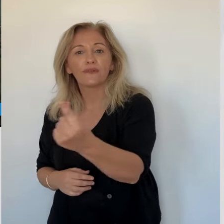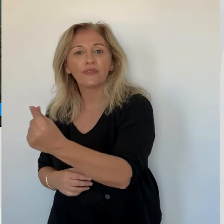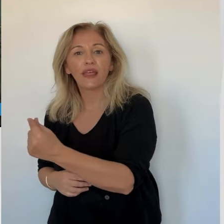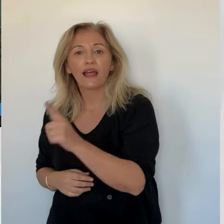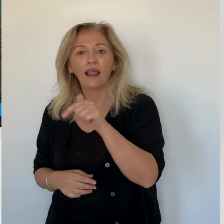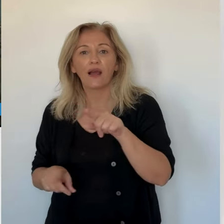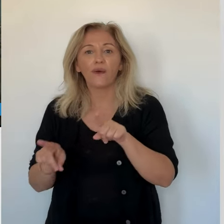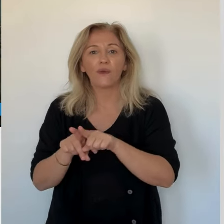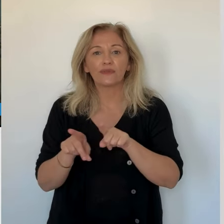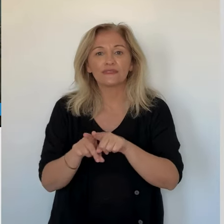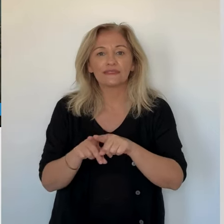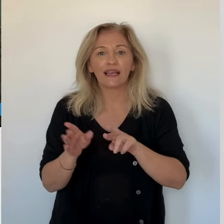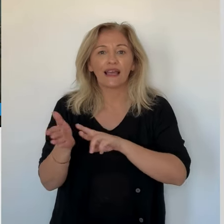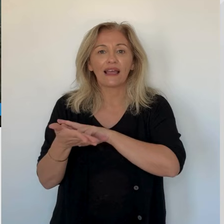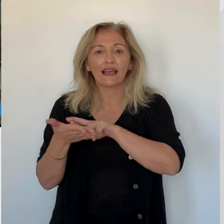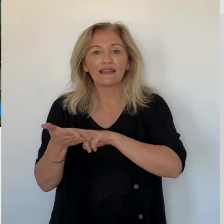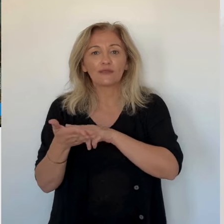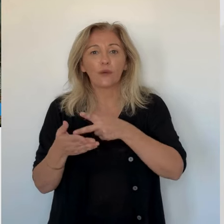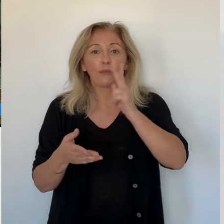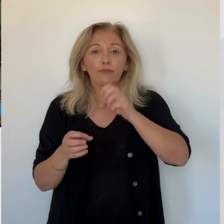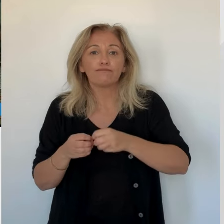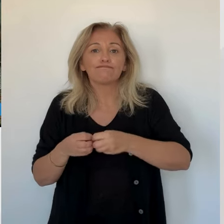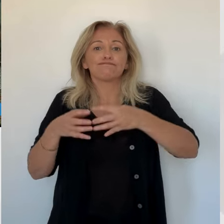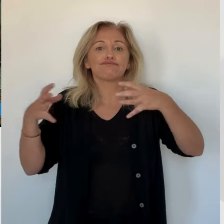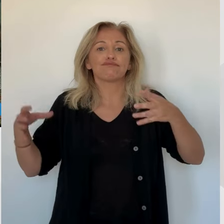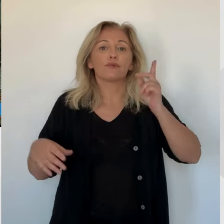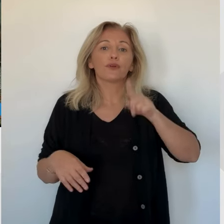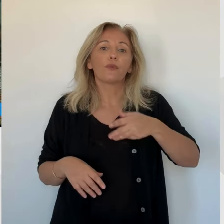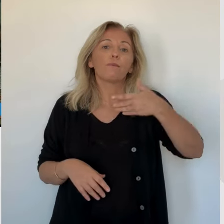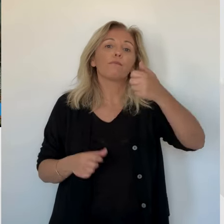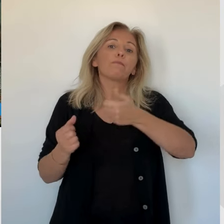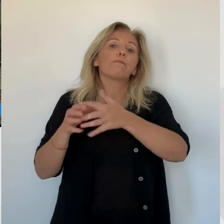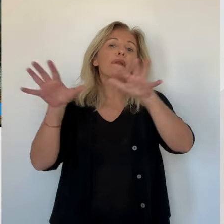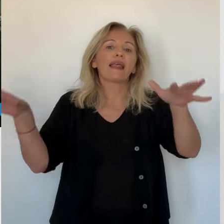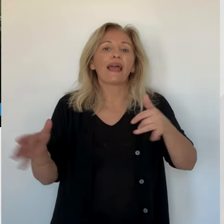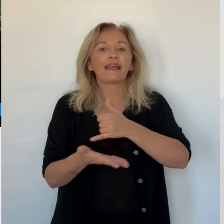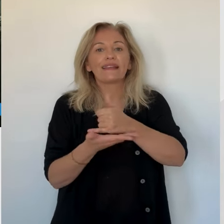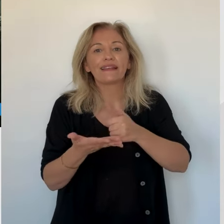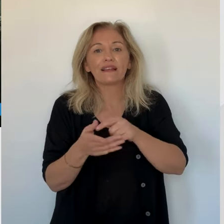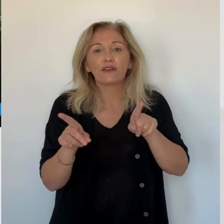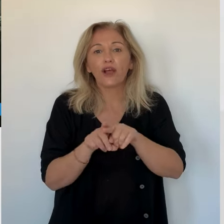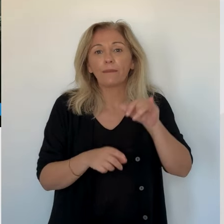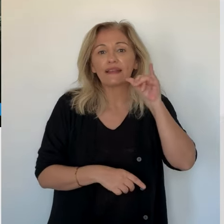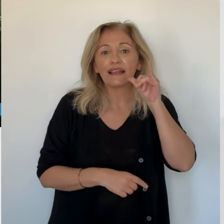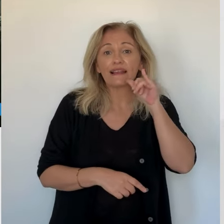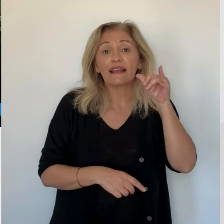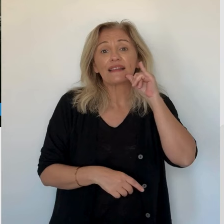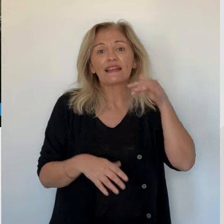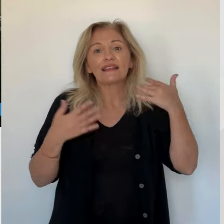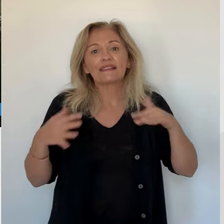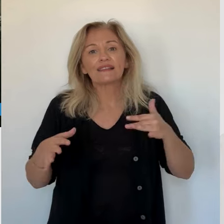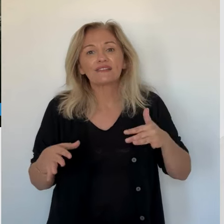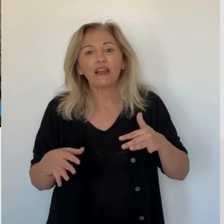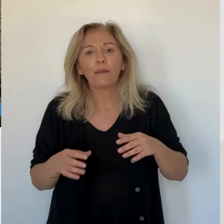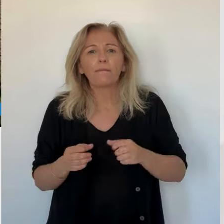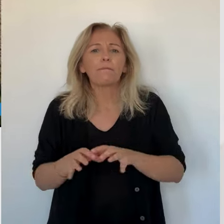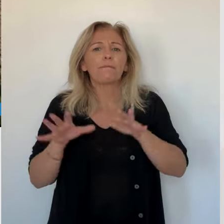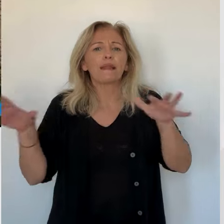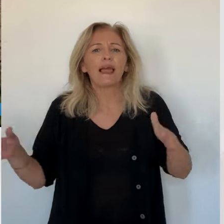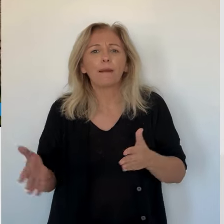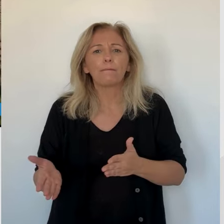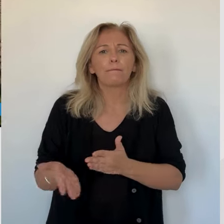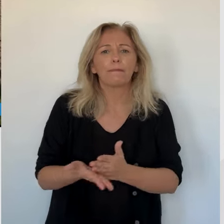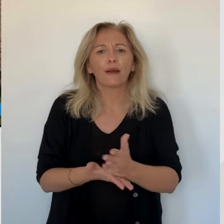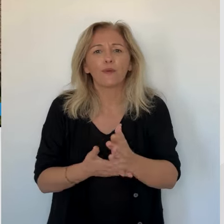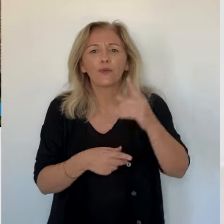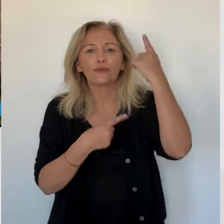Dans les rangs des partenaires, on trouve aussi des régions plus développées que les îles. La Toscane, par exemple, dont les itinéraires patrimoniaux